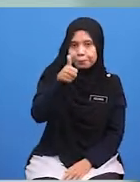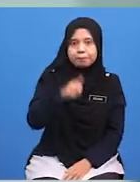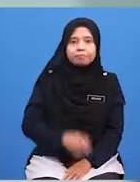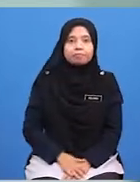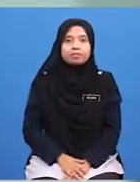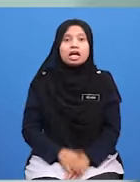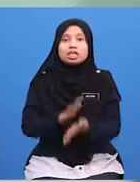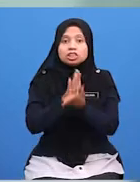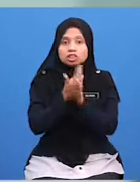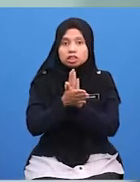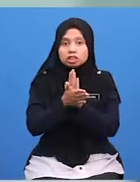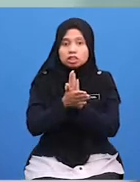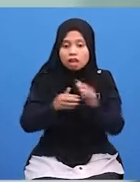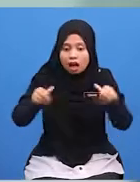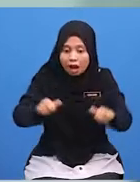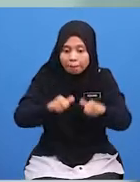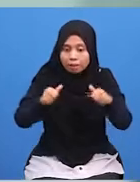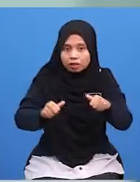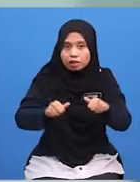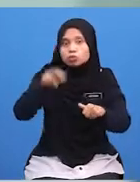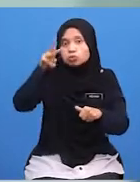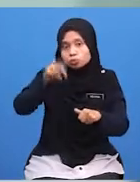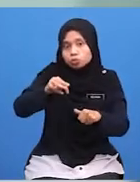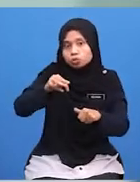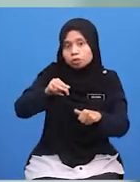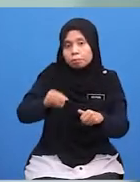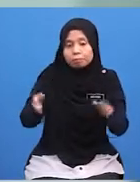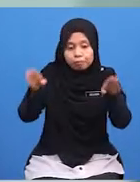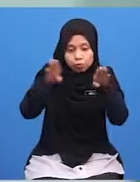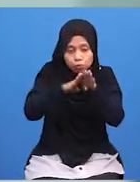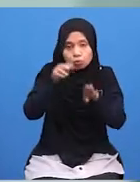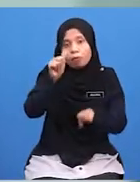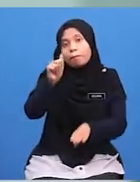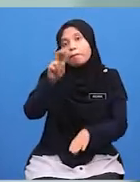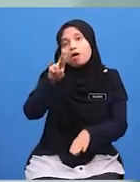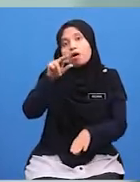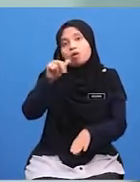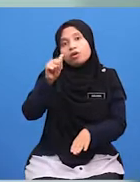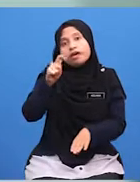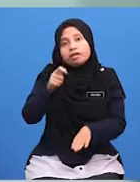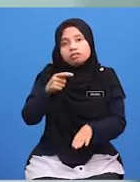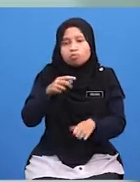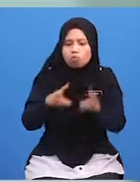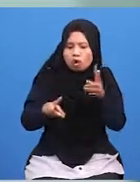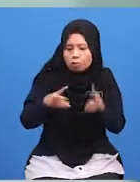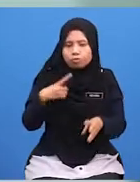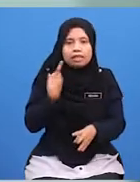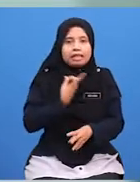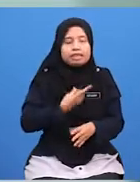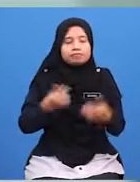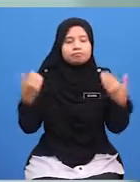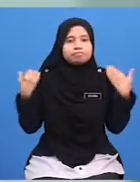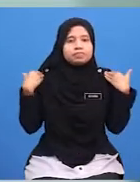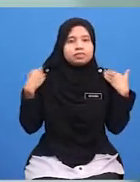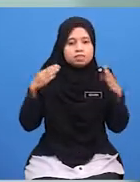Jadi Amalkan Kewajiban Menutup Aurat Ini Walaupun Kita